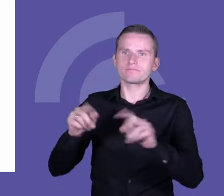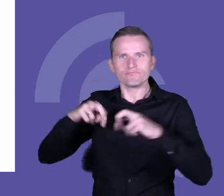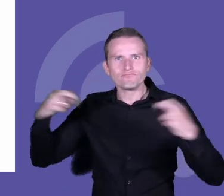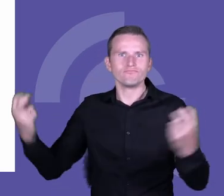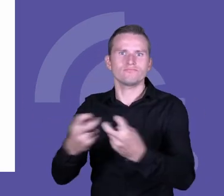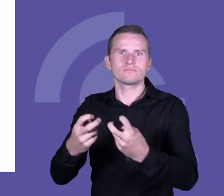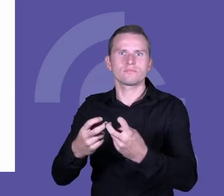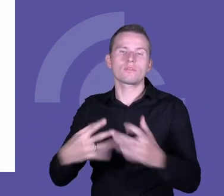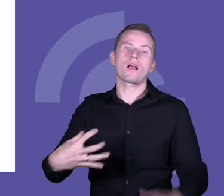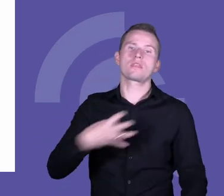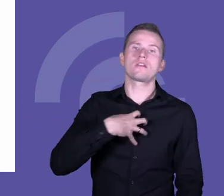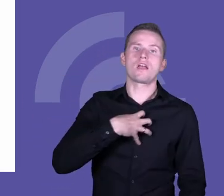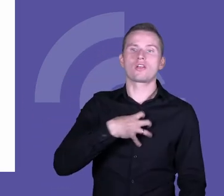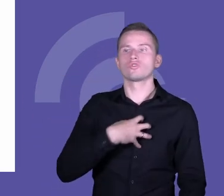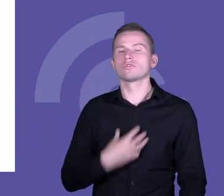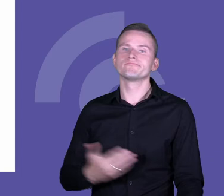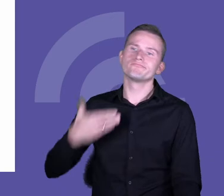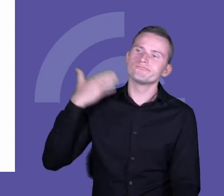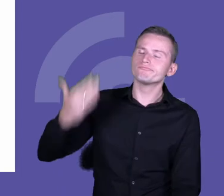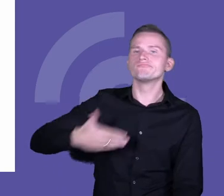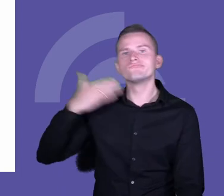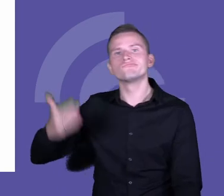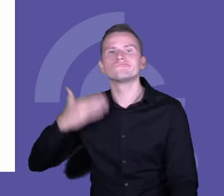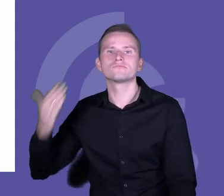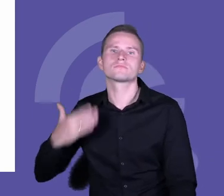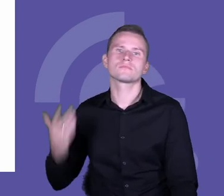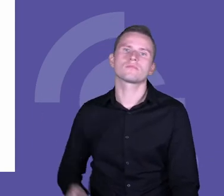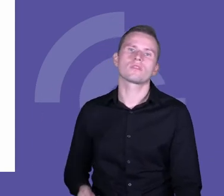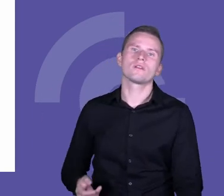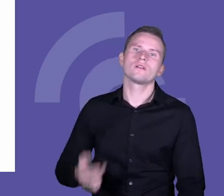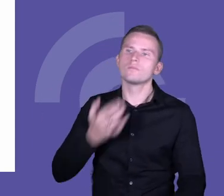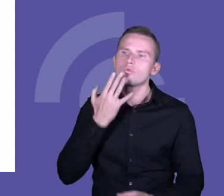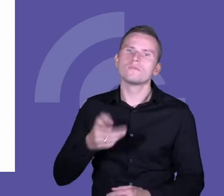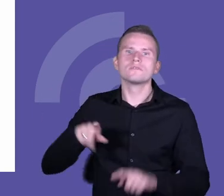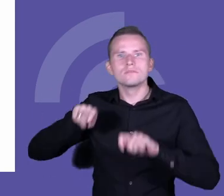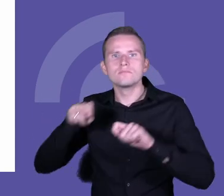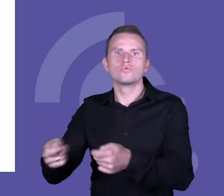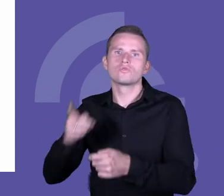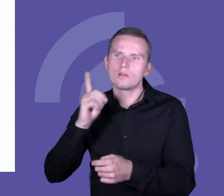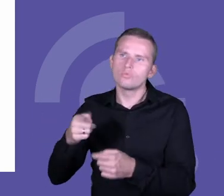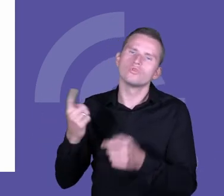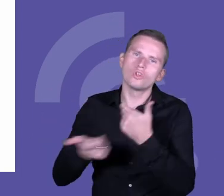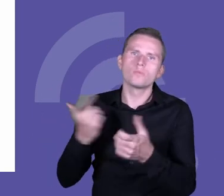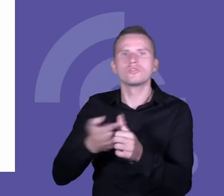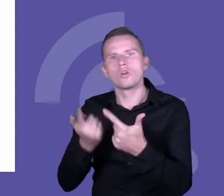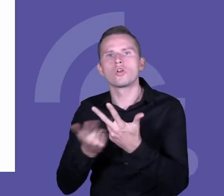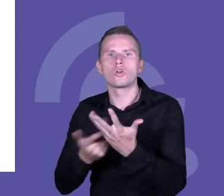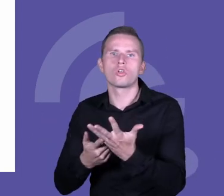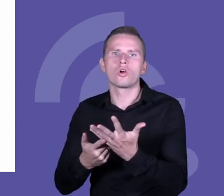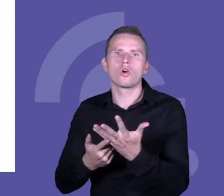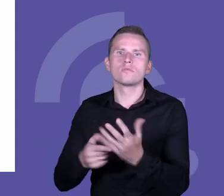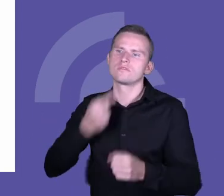dyrektorem, który mówi, narzuca i nie włącza w ogóle do współdecydowania,